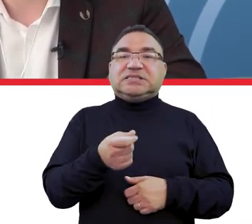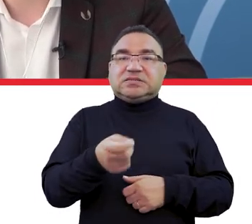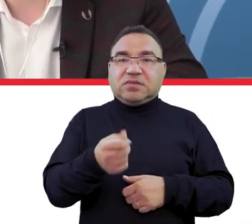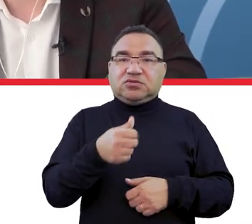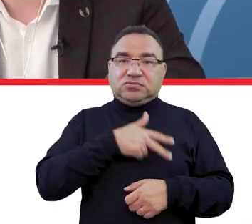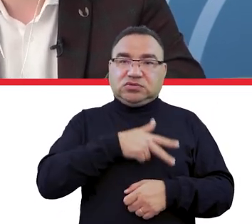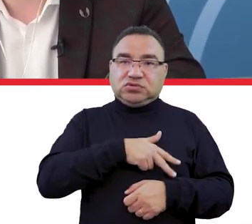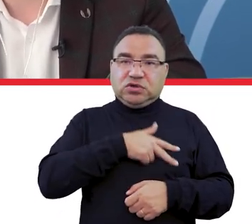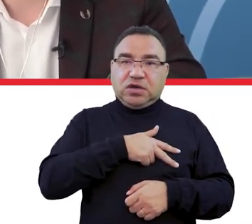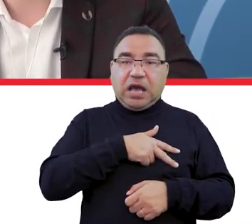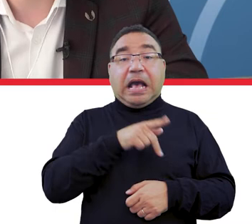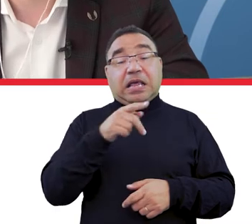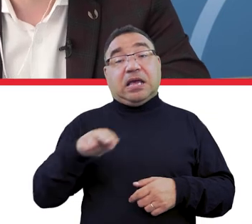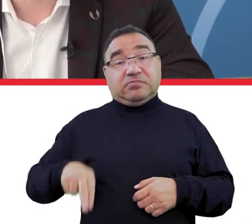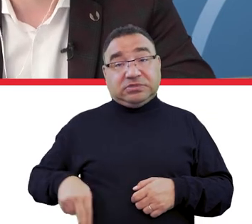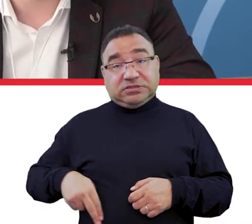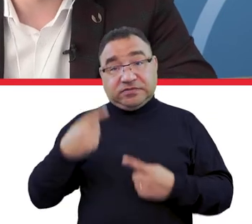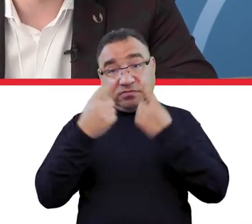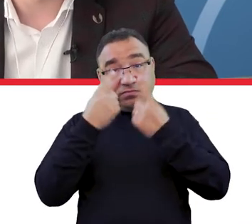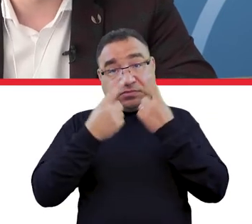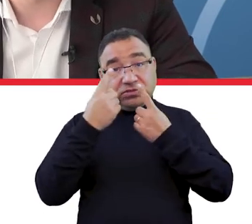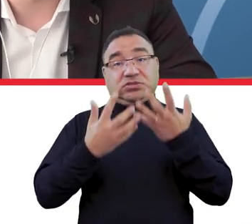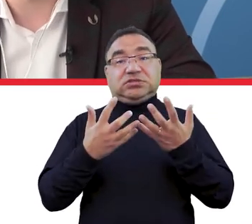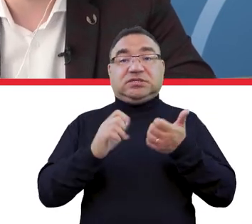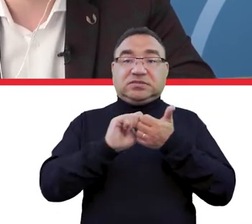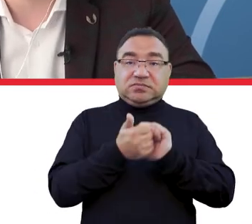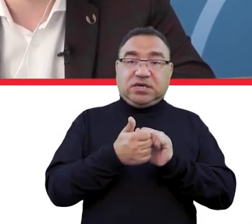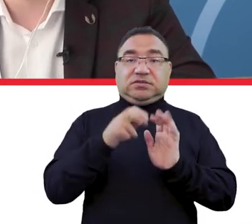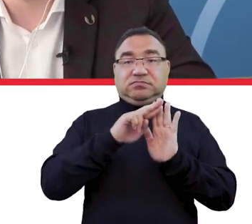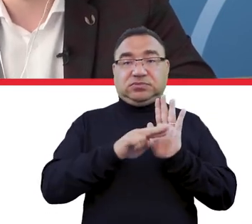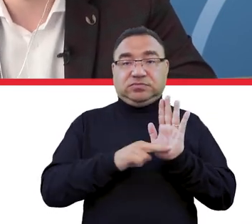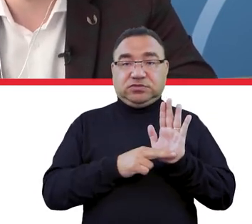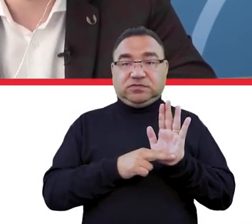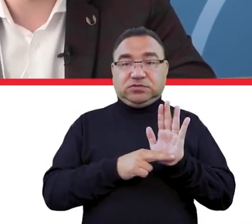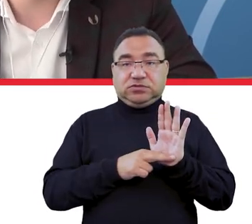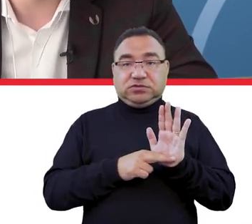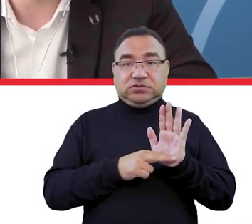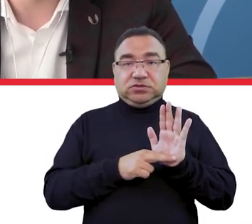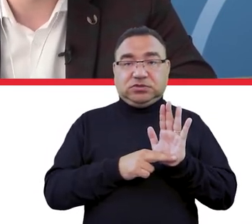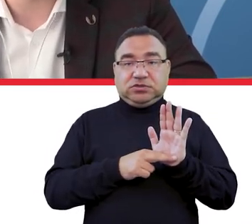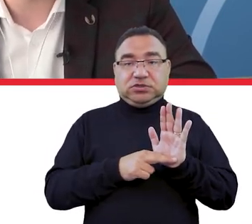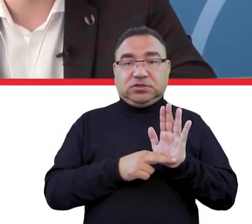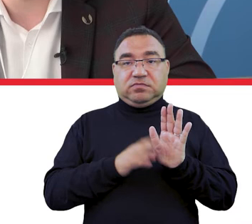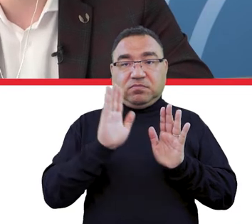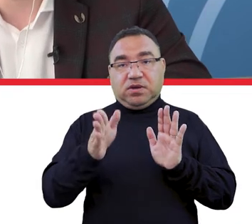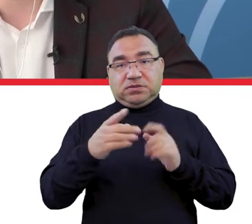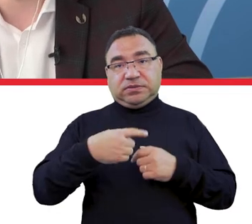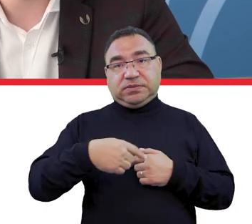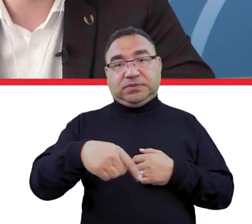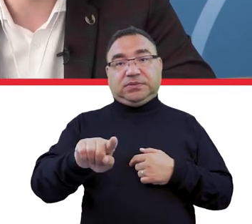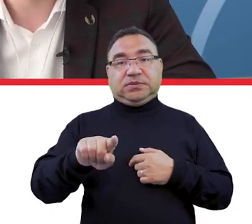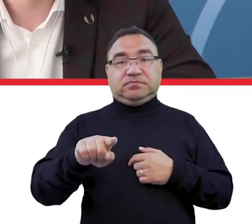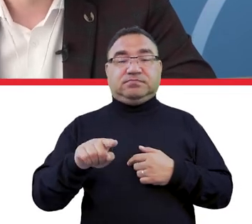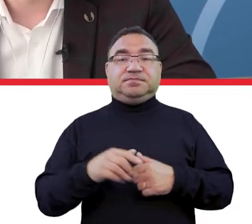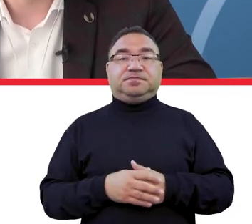socjalne, ale Ministrysko pracuje w zakresie zmian tych przepisów, jakby długofalowo, gdzie to nastąpi pewnie dopiero przy